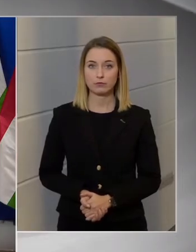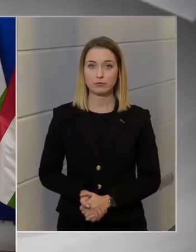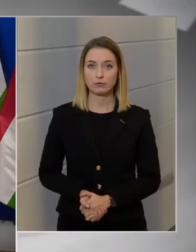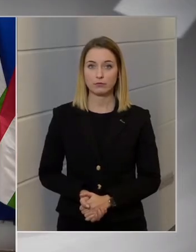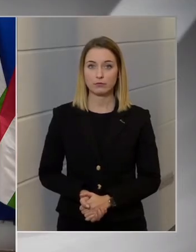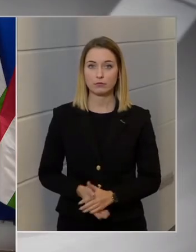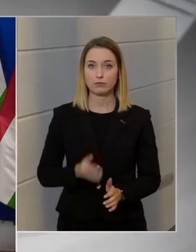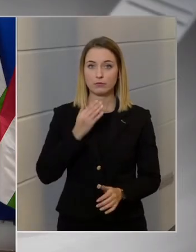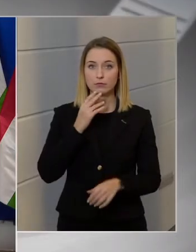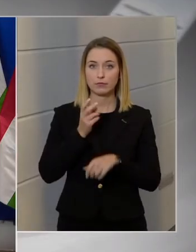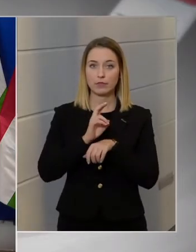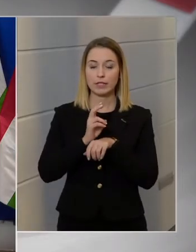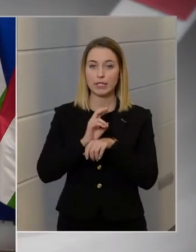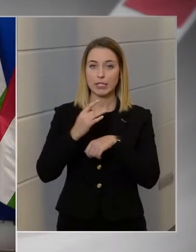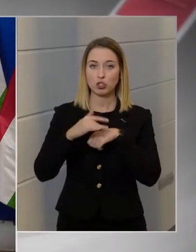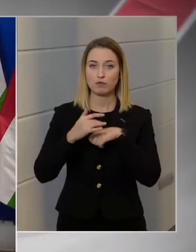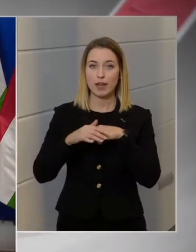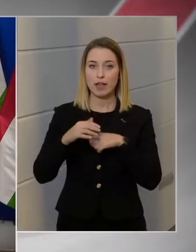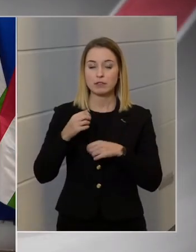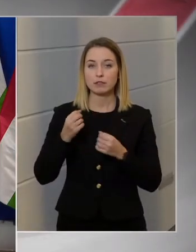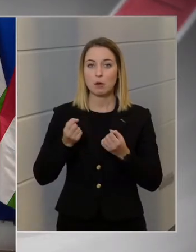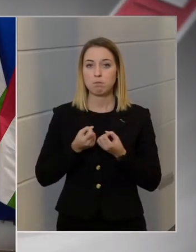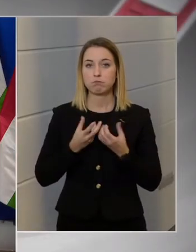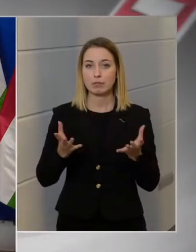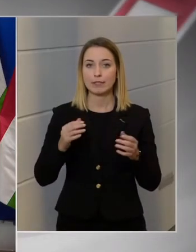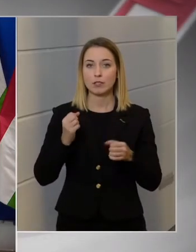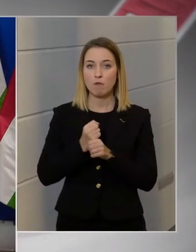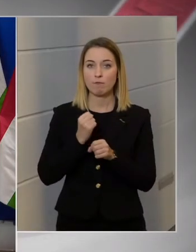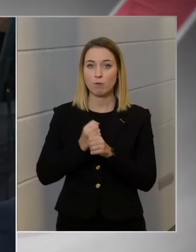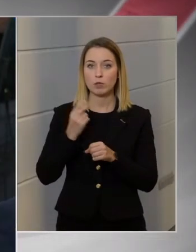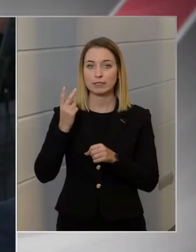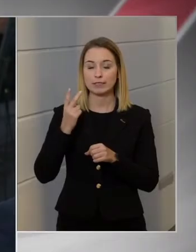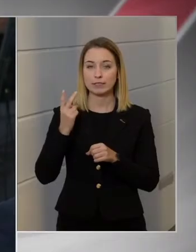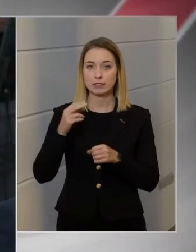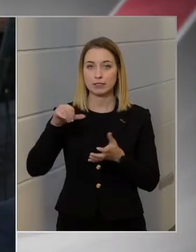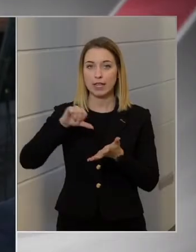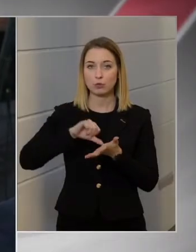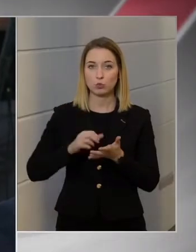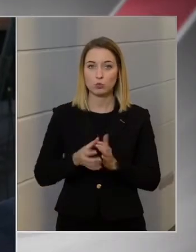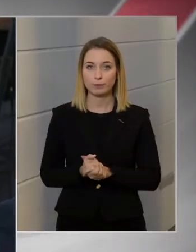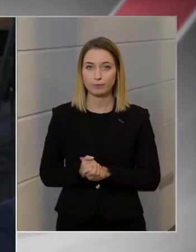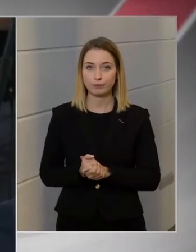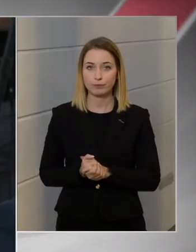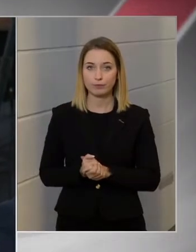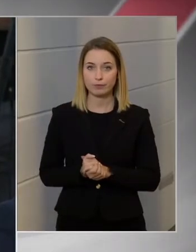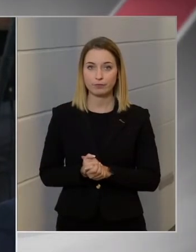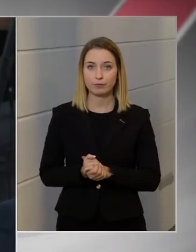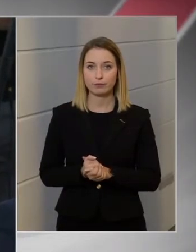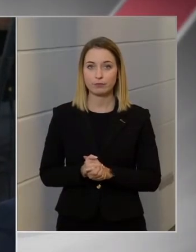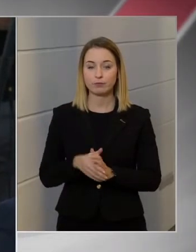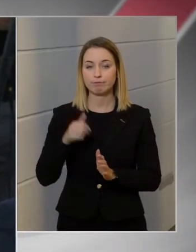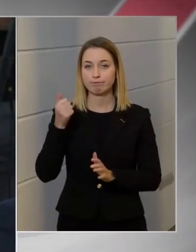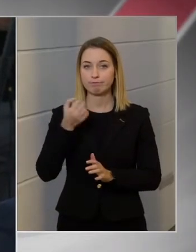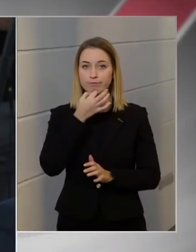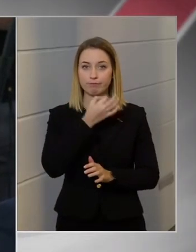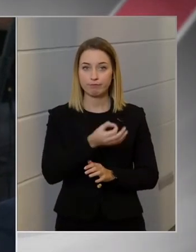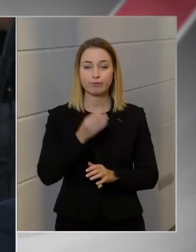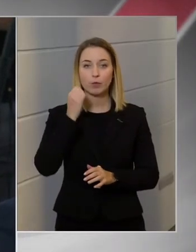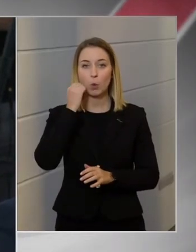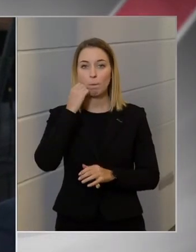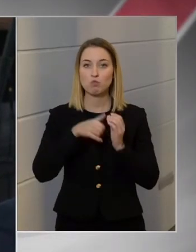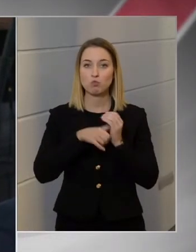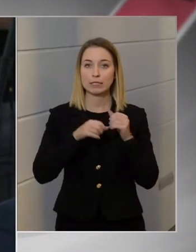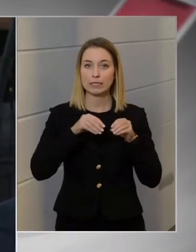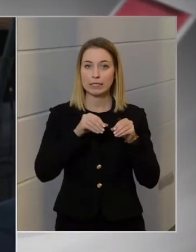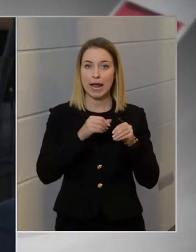Köszönöm, Kis Ferenc MediaWorks hírcentrum. Visszakanyarodnék egy kérdéséreig a műtrágyapiacon